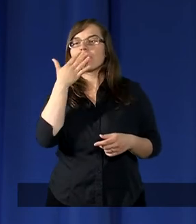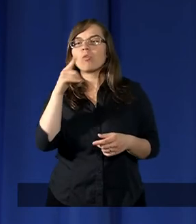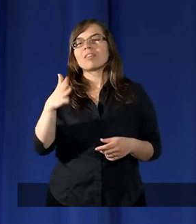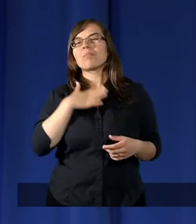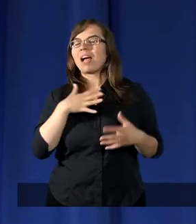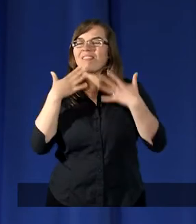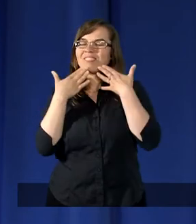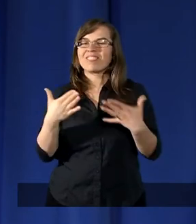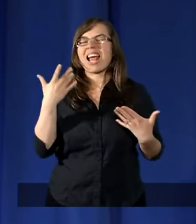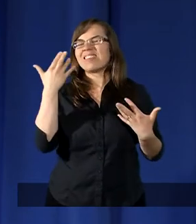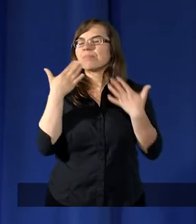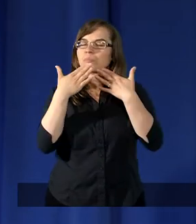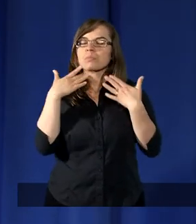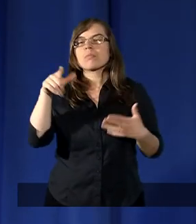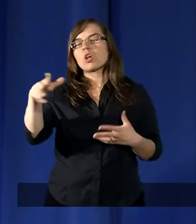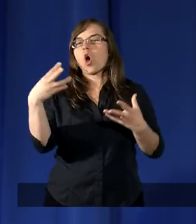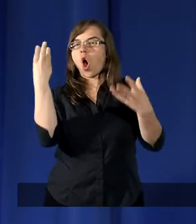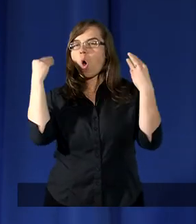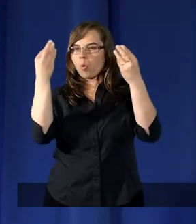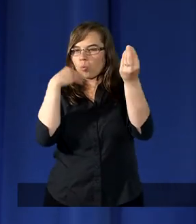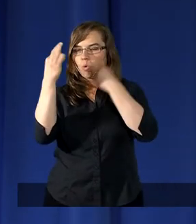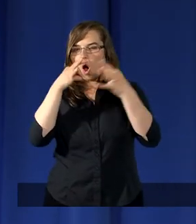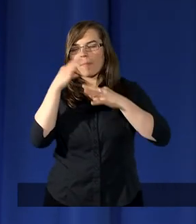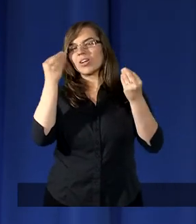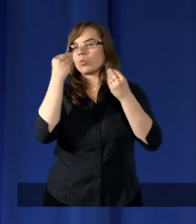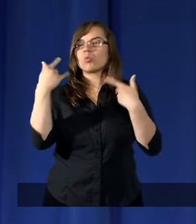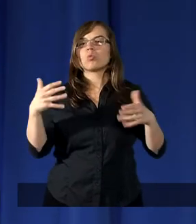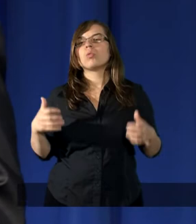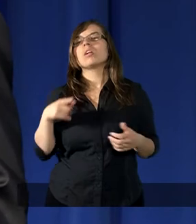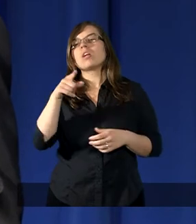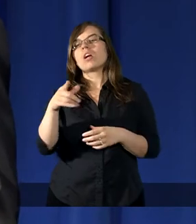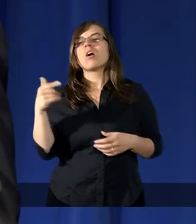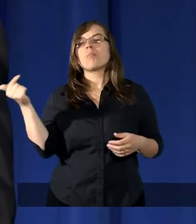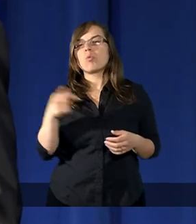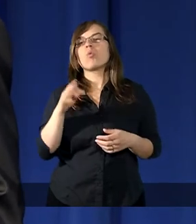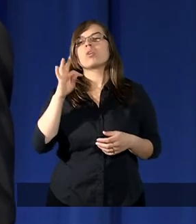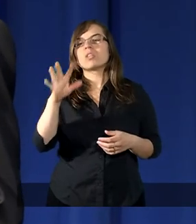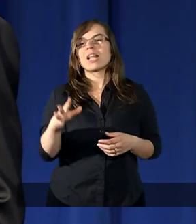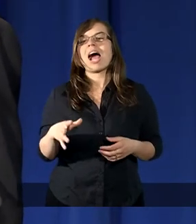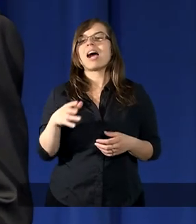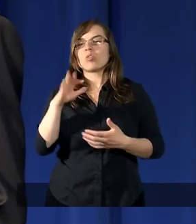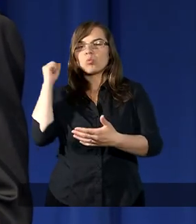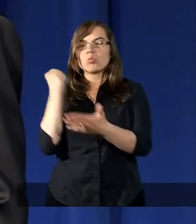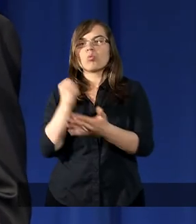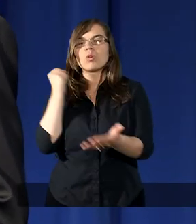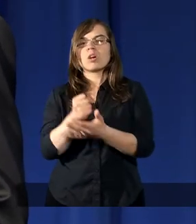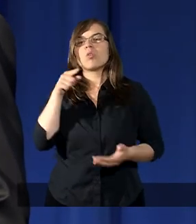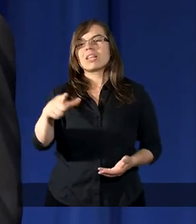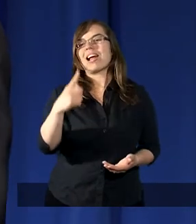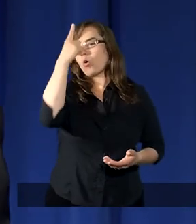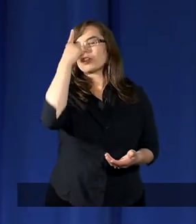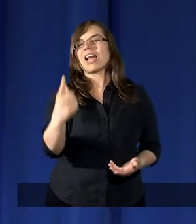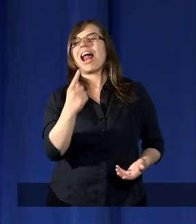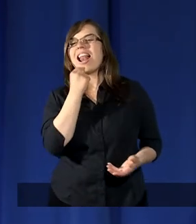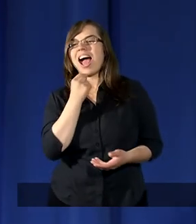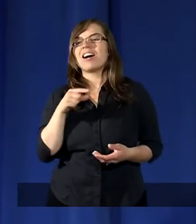wiele mam do zawdzięczenia w życiu również, powiedział, Maszczak musiał ale porządnie tłuc tego cielaka,